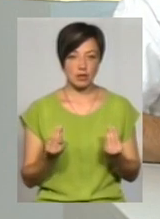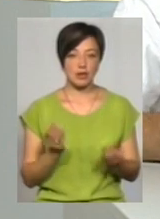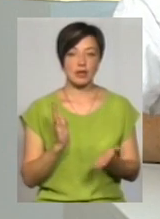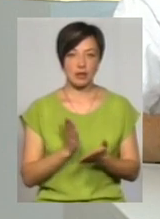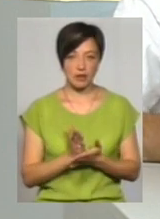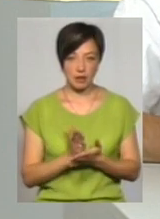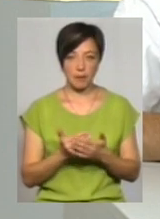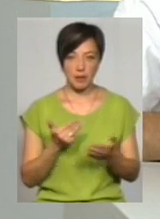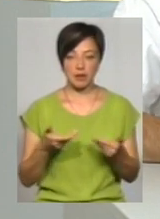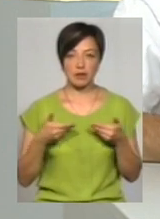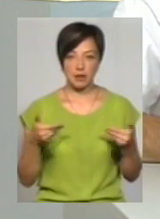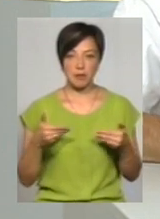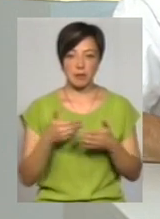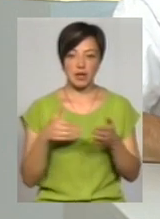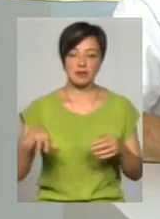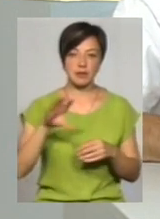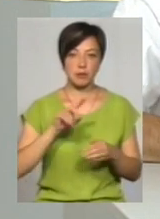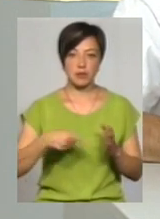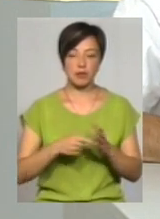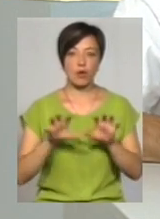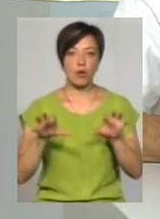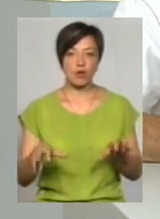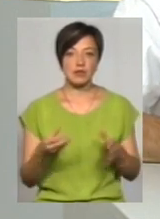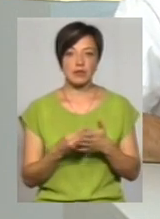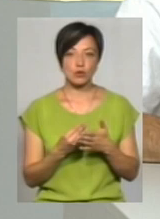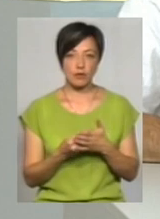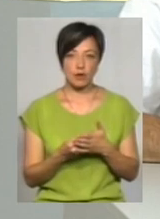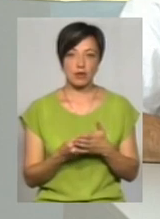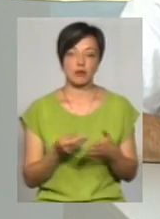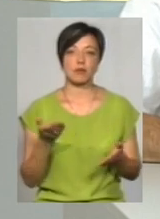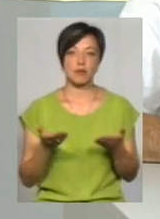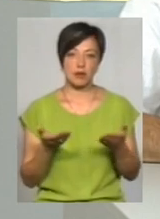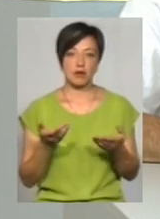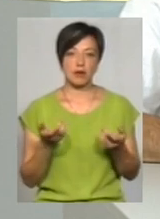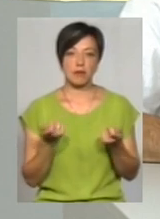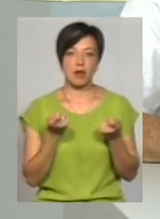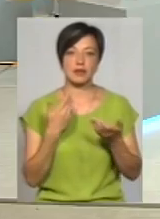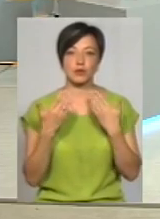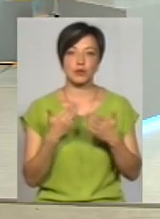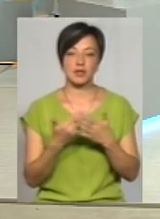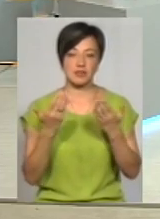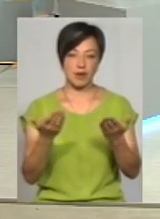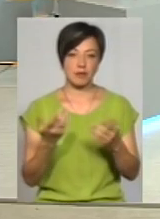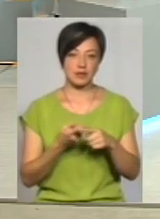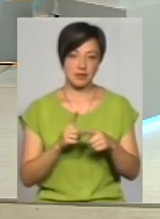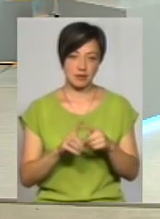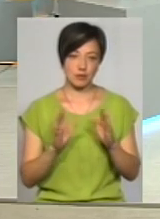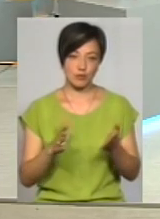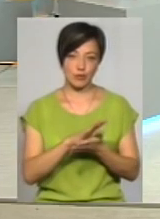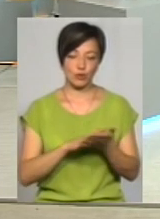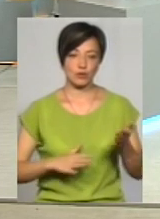перед нами, перед всіма міськими уголами з фінансуванням, Певно, що я, мамо, спілкуюся з вами. Це виправиться.